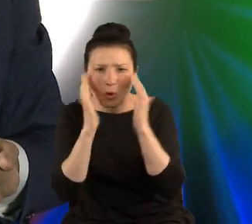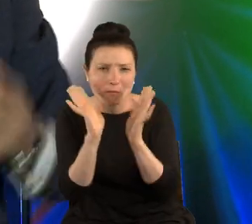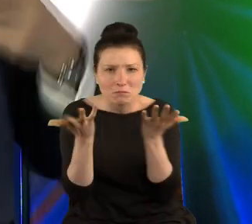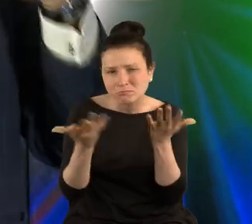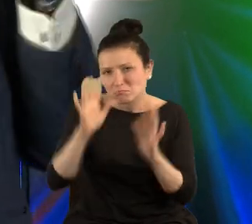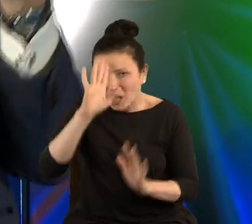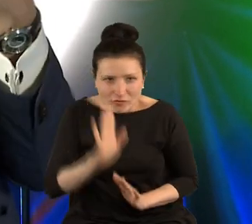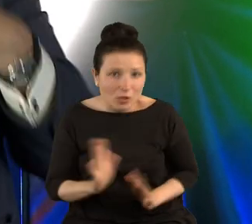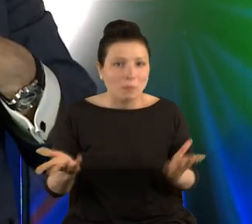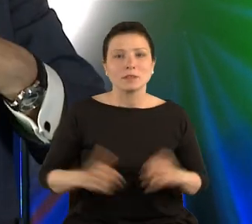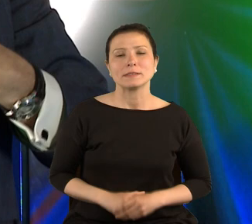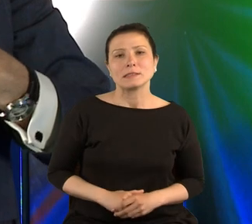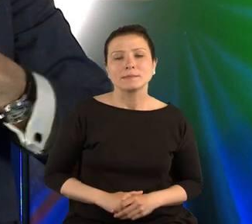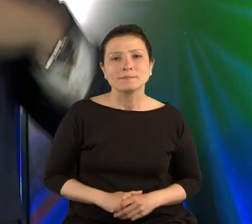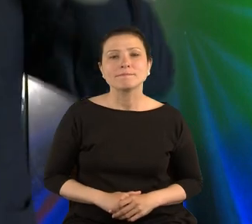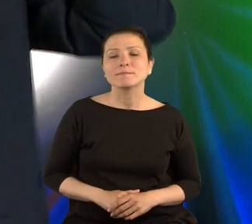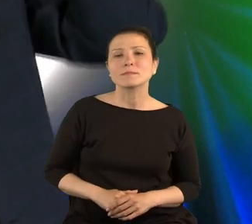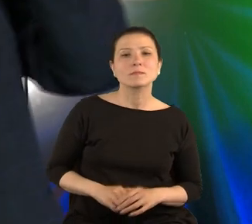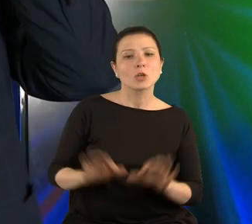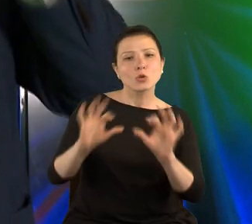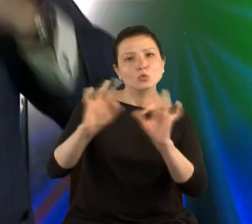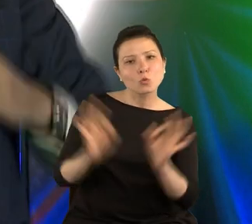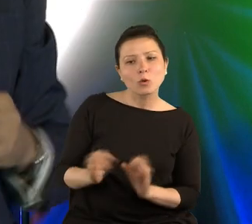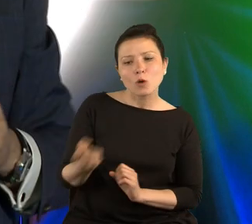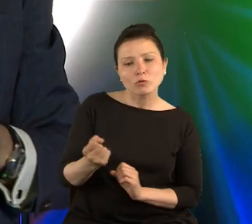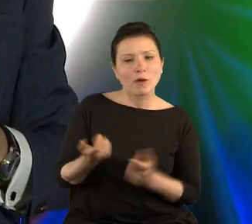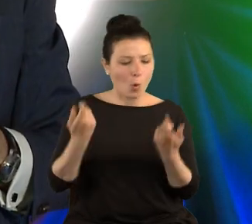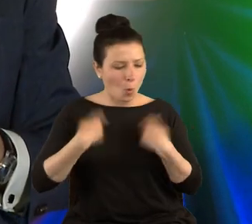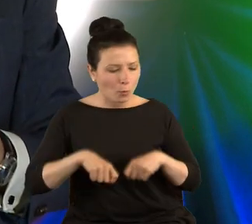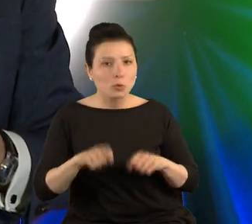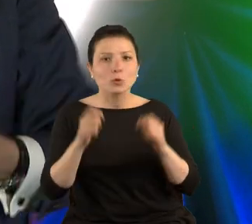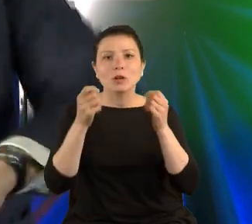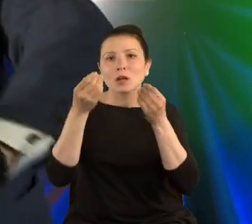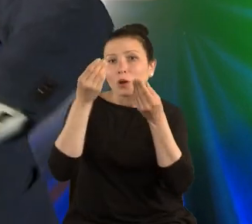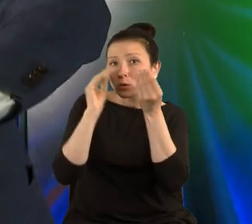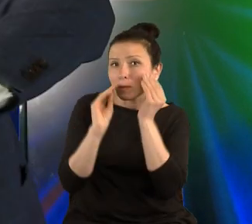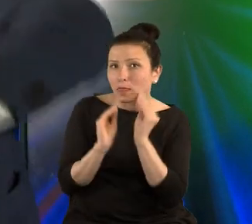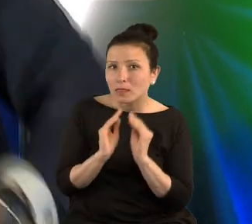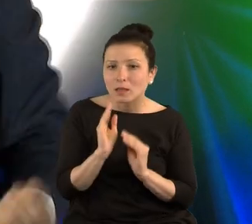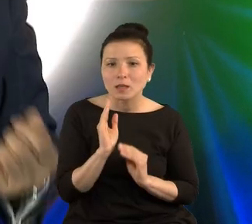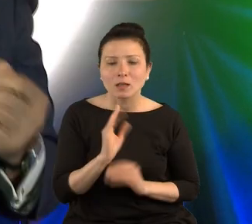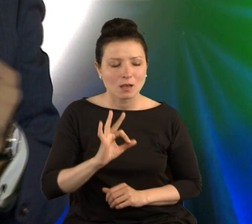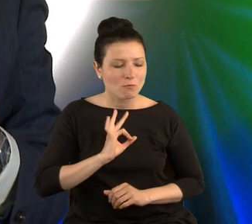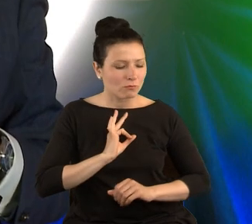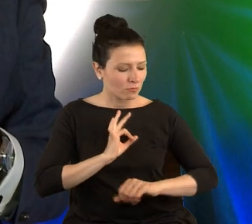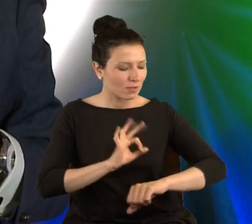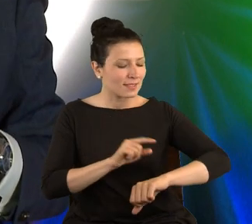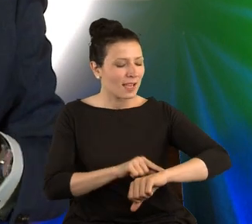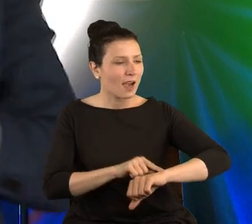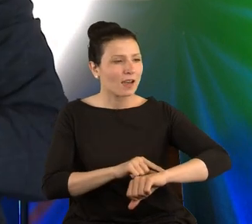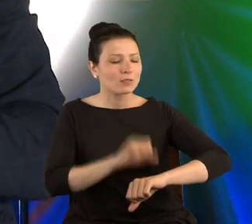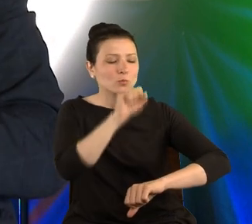sztuka użytkowa, ubiory, kosmetyki, mój ulubiony zegarek,